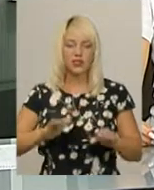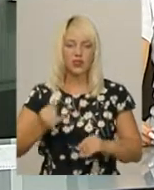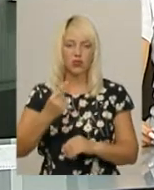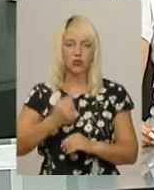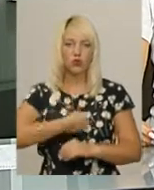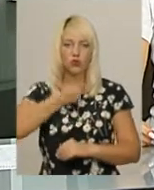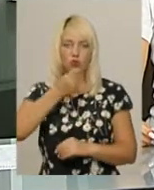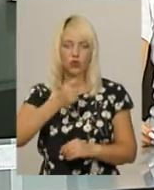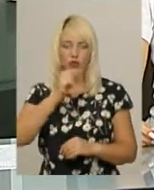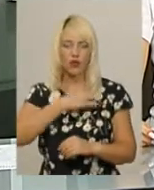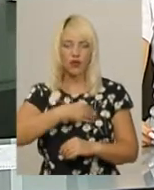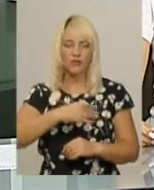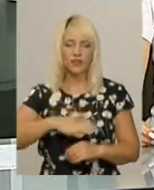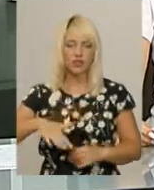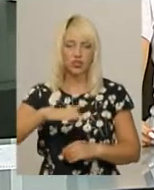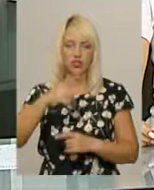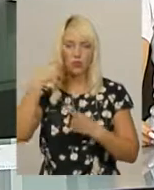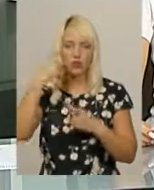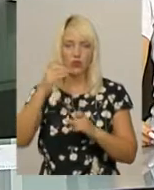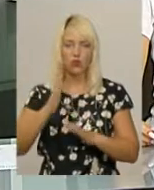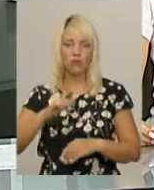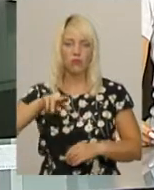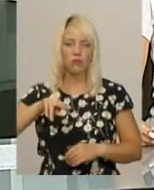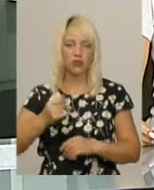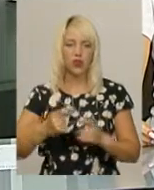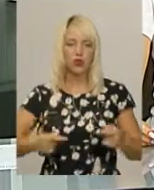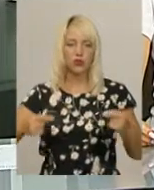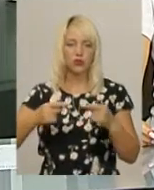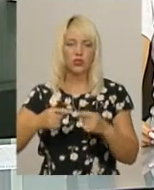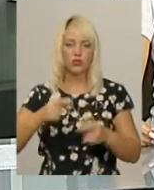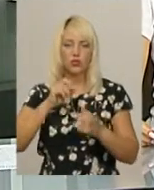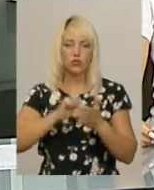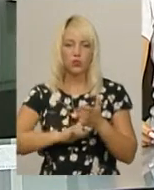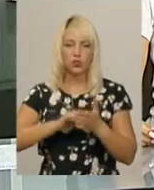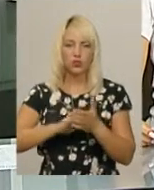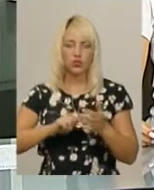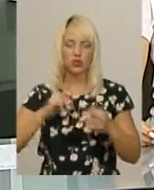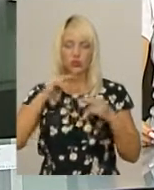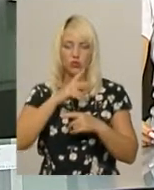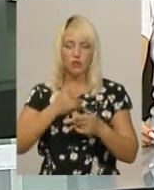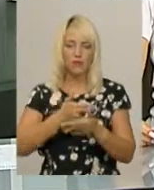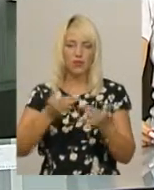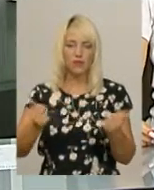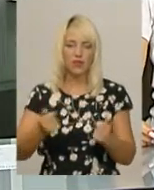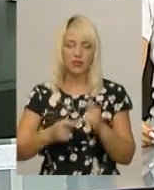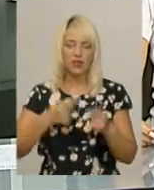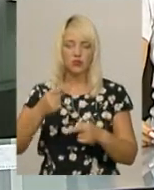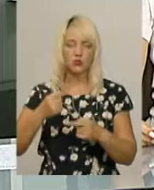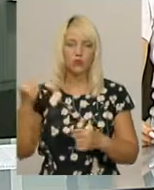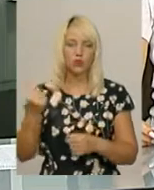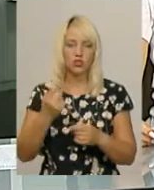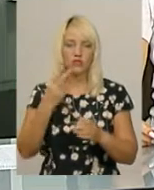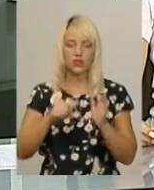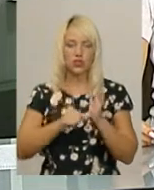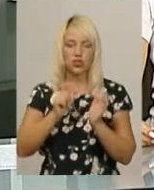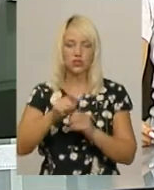одного дорослого на Львівщині повідомлять в п'ятницю. Остаточну причину отруєння підтвердять наступного тижня. Нагадаю, 26 осіб,